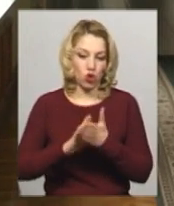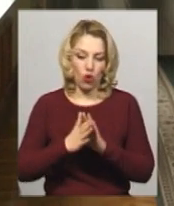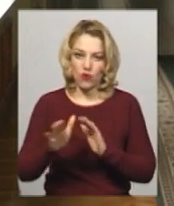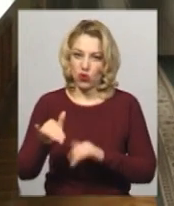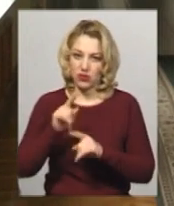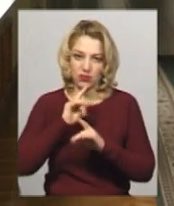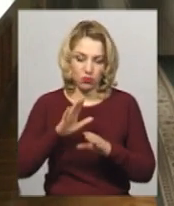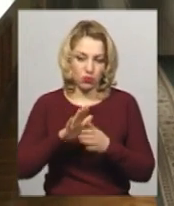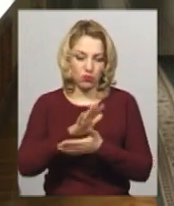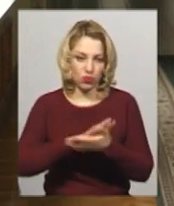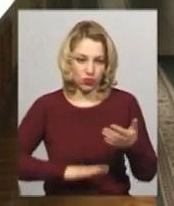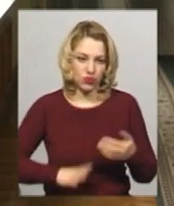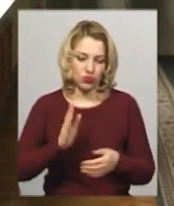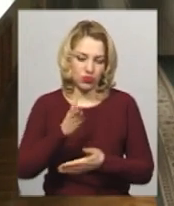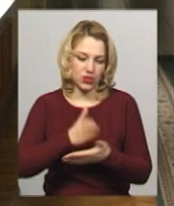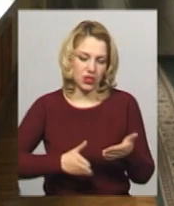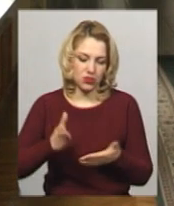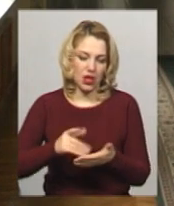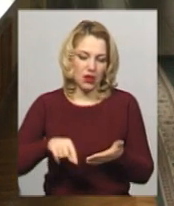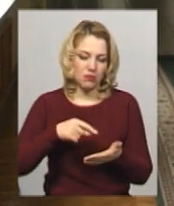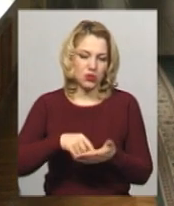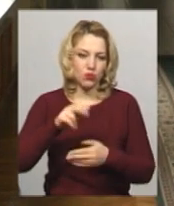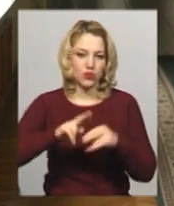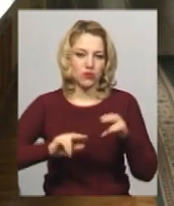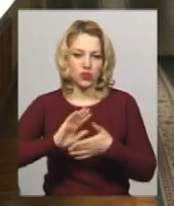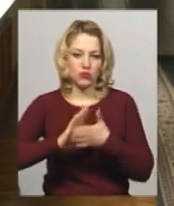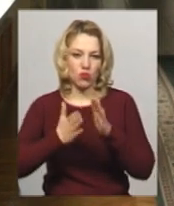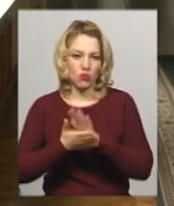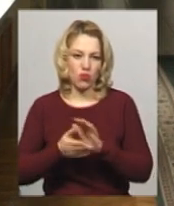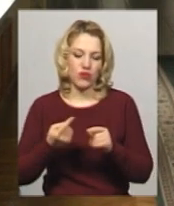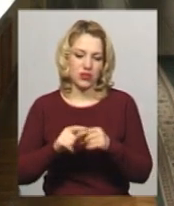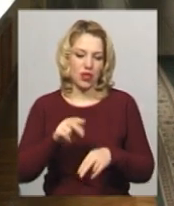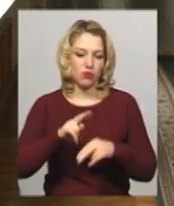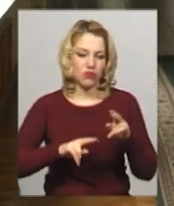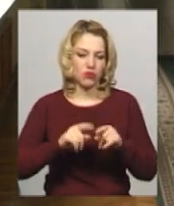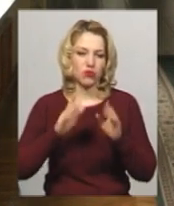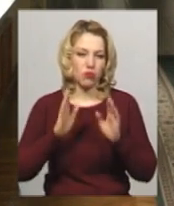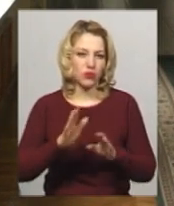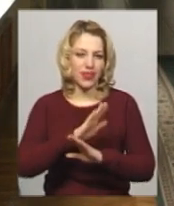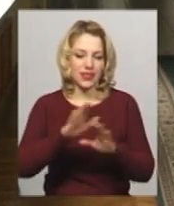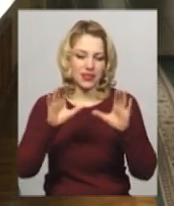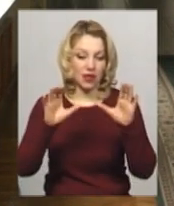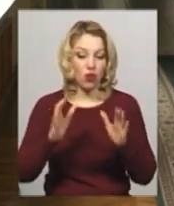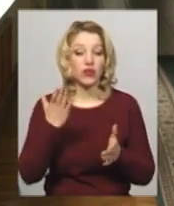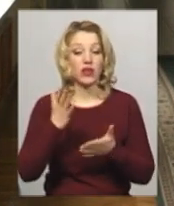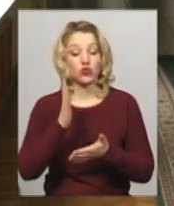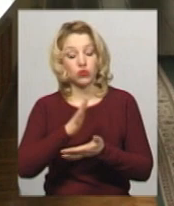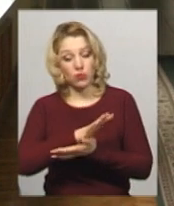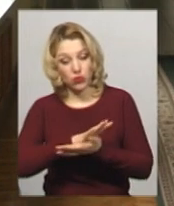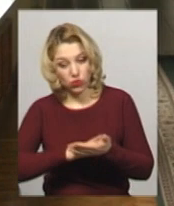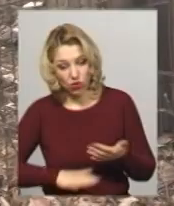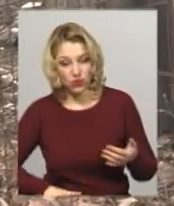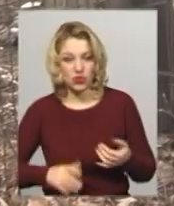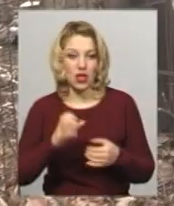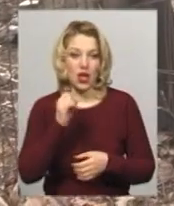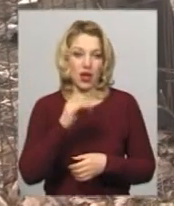скасовується містобудівні умови, скасовується дозволено будівництво, це будівництво буде незаконне. Якщо буде продовжена договір оренди, то буде законне